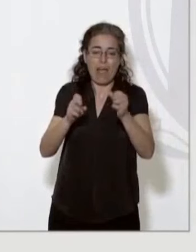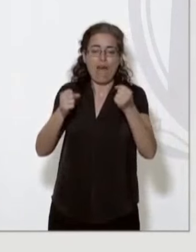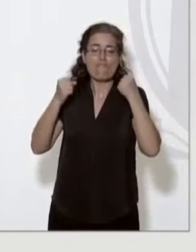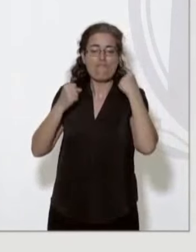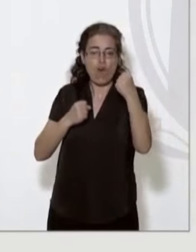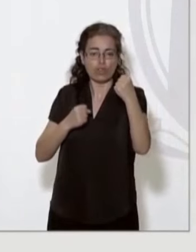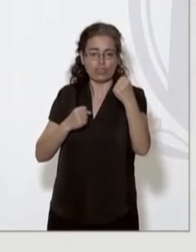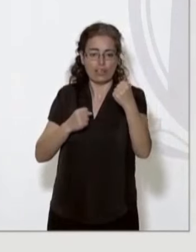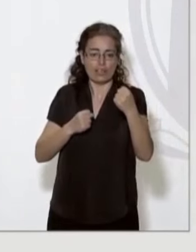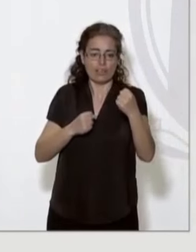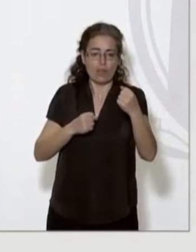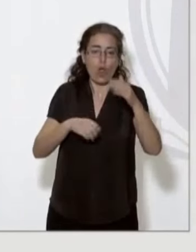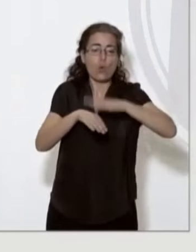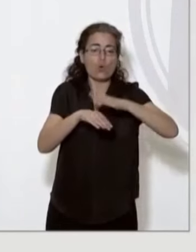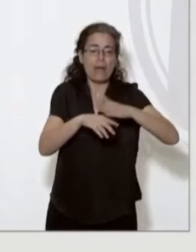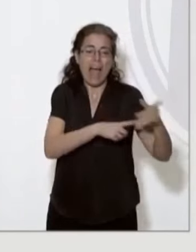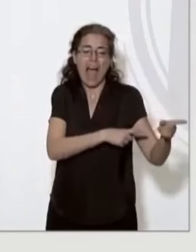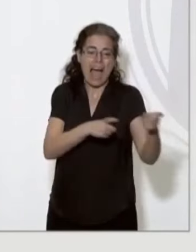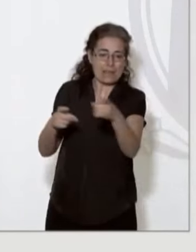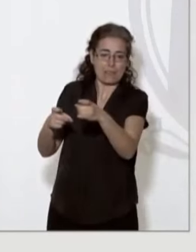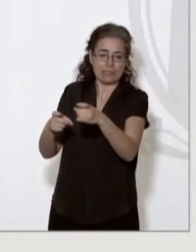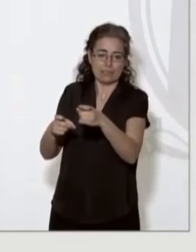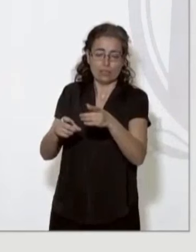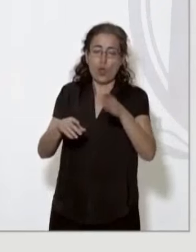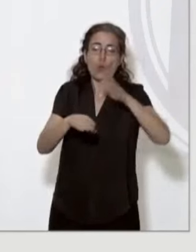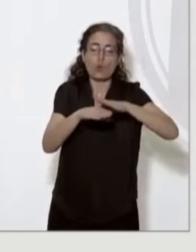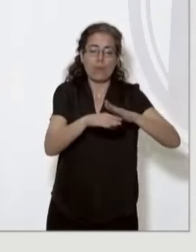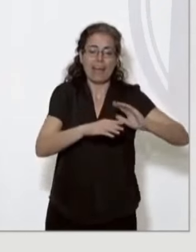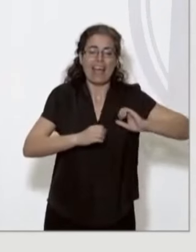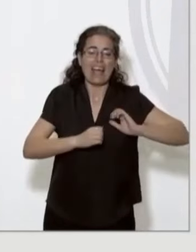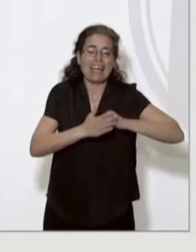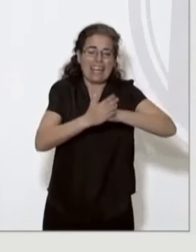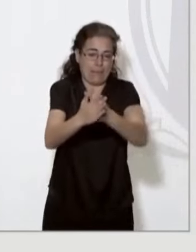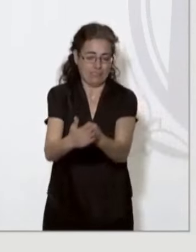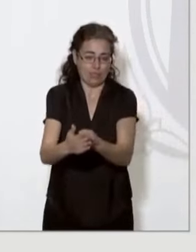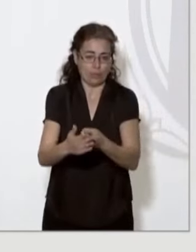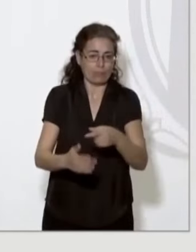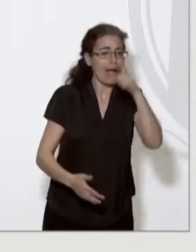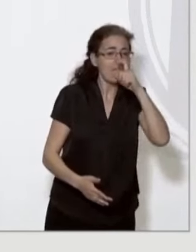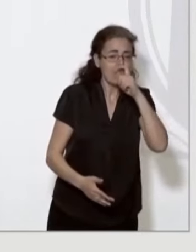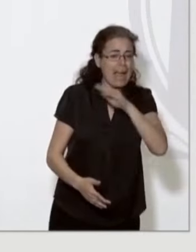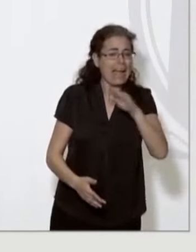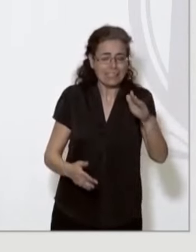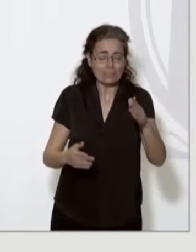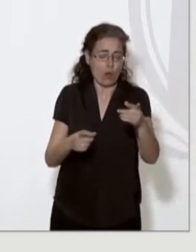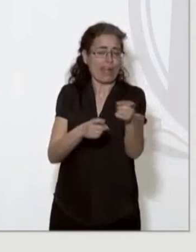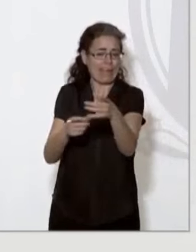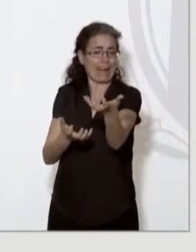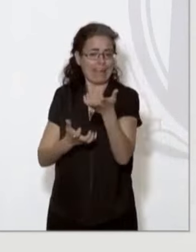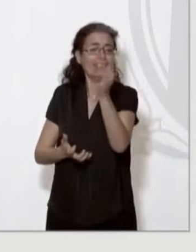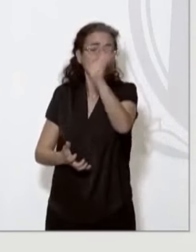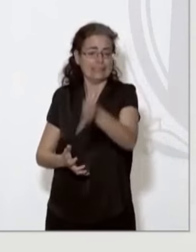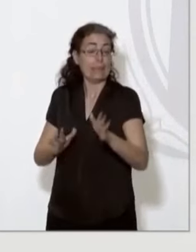per la via de les armes, per la via de la repressió. El franquisme va guanyar la guerra, però les